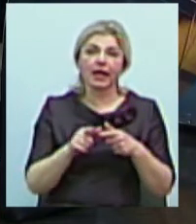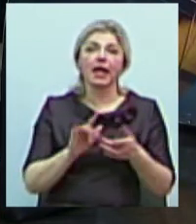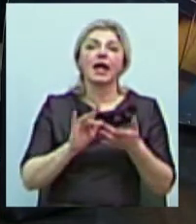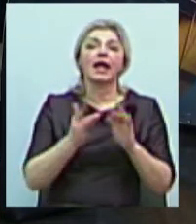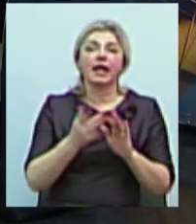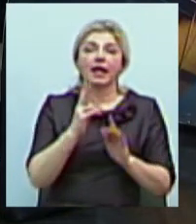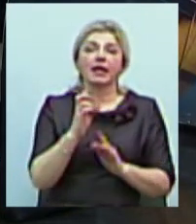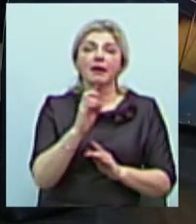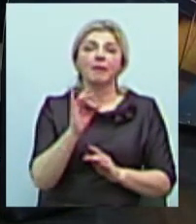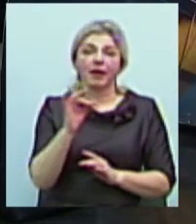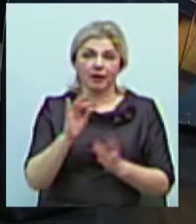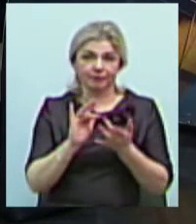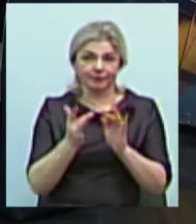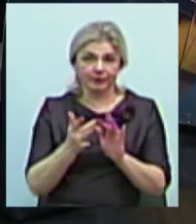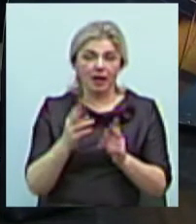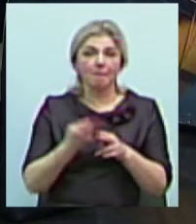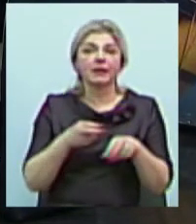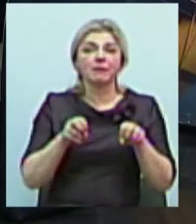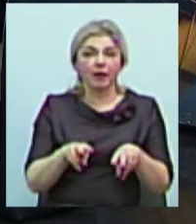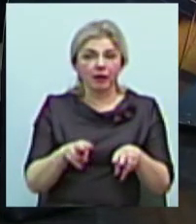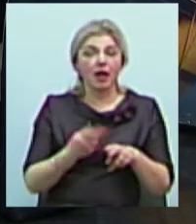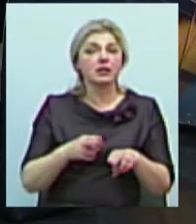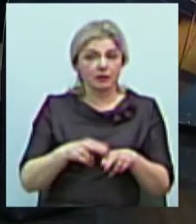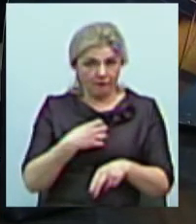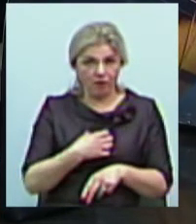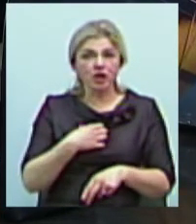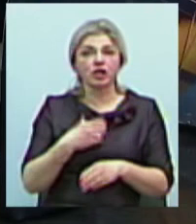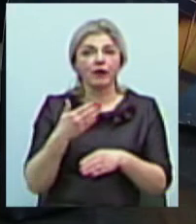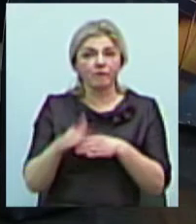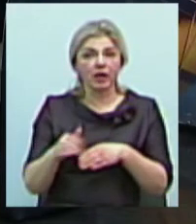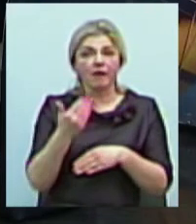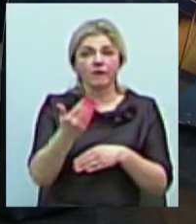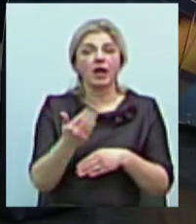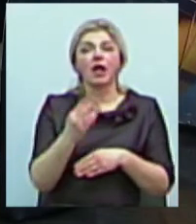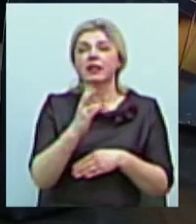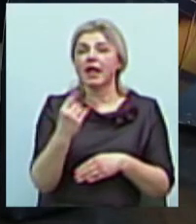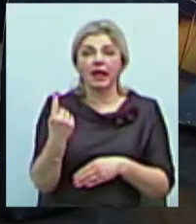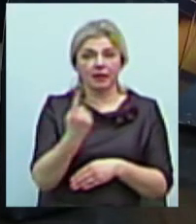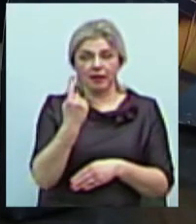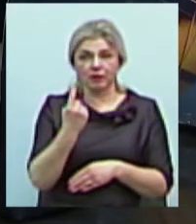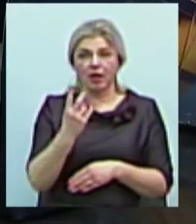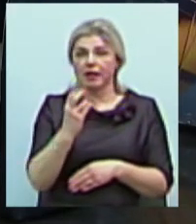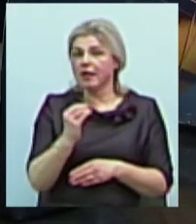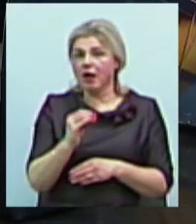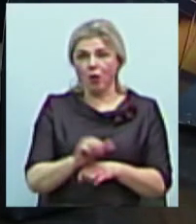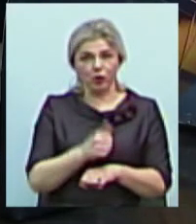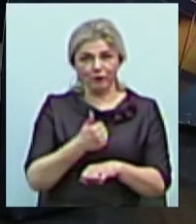Давайте ще трошки докладніше про це. Ви важливого елементу торкнулися, але не єдиного і, можливо, не головного.